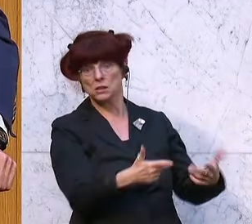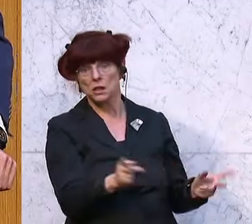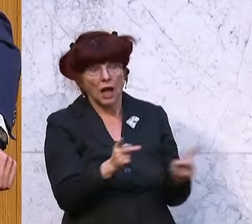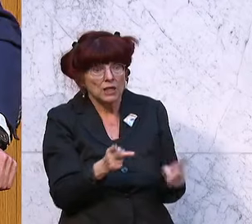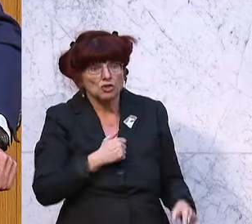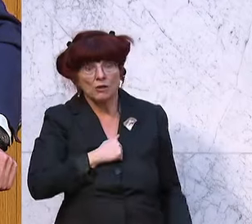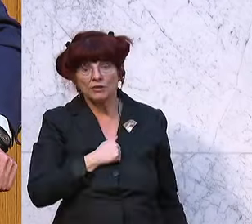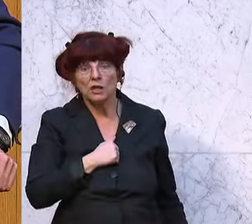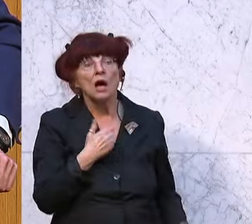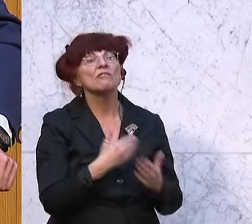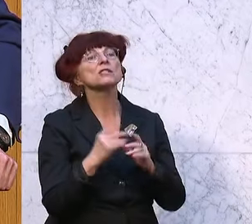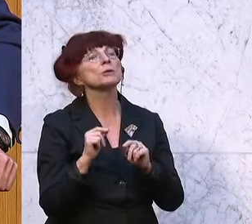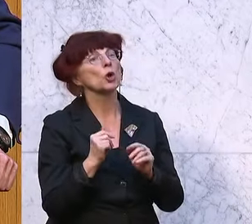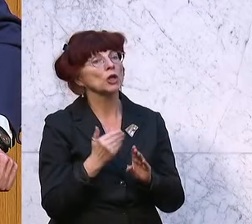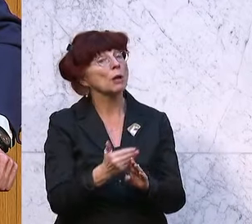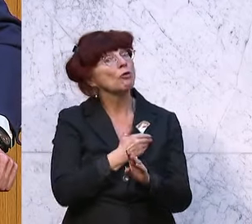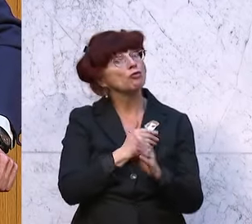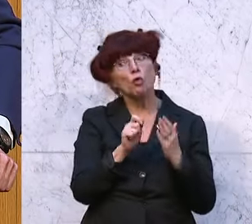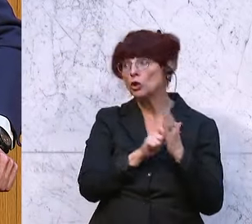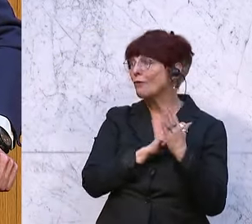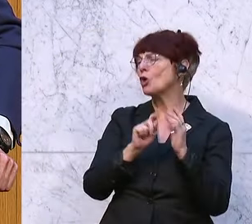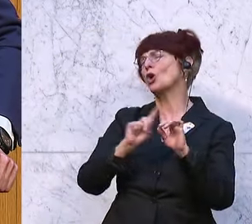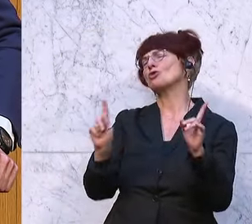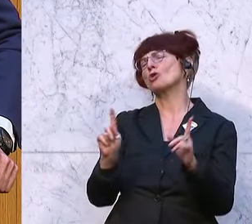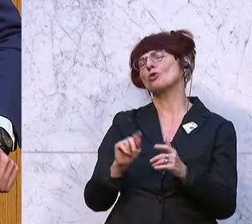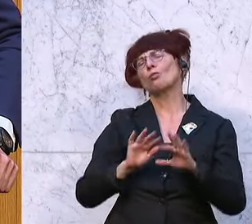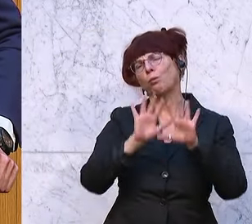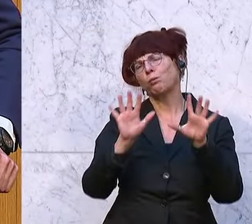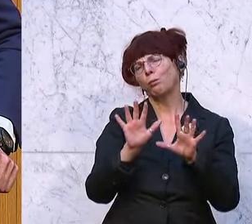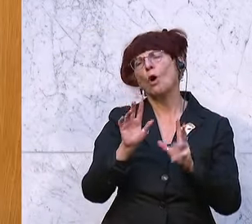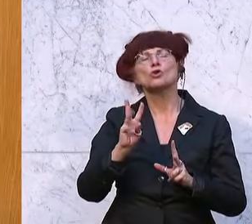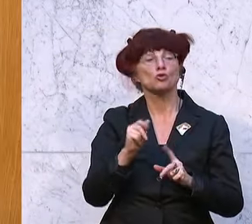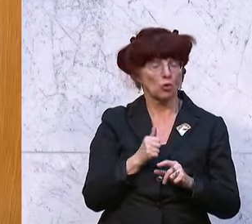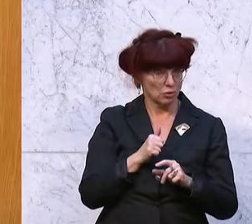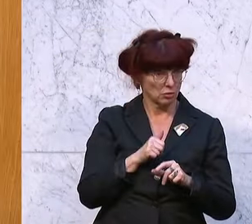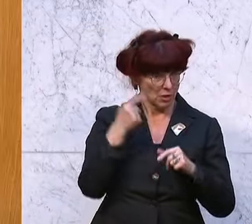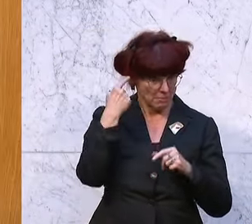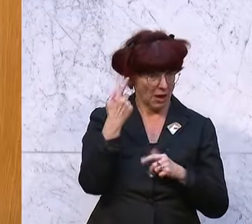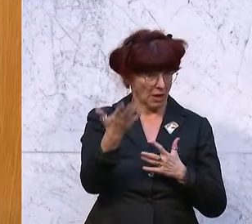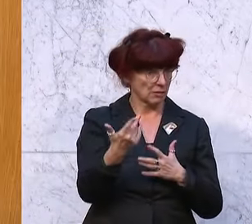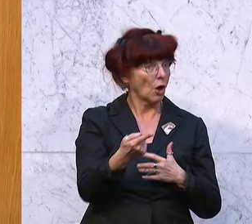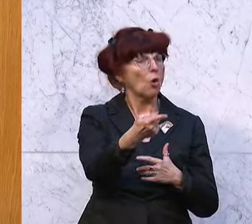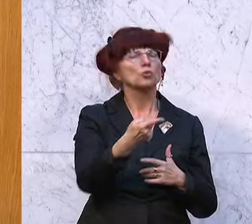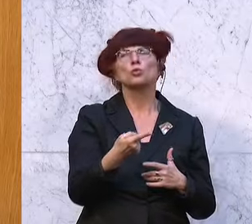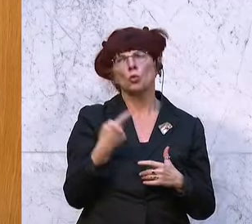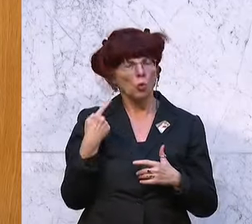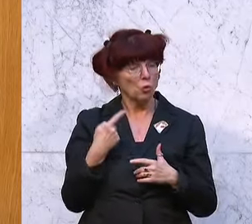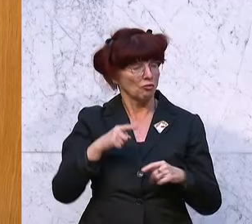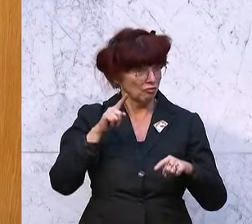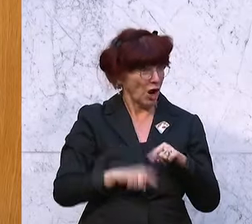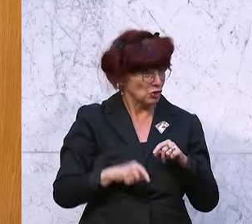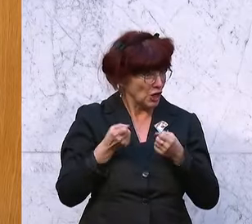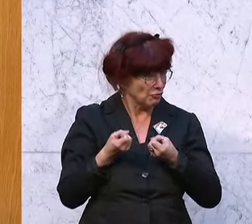ausmalen. Aber vor der Wahl hat das alles ganz anders geklungen aus Ihrem Mund, so viel zum Thema Desinformation, wo Sie sich ja immer so große Sorgen machen.